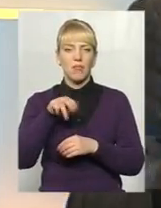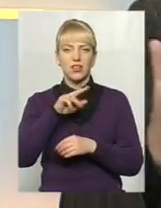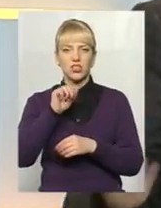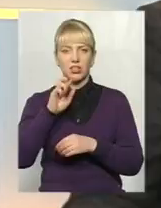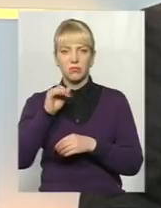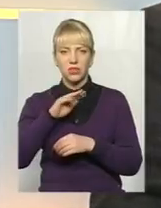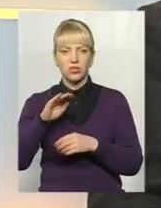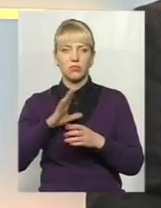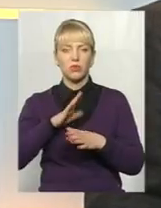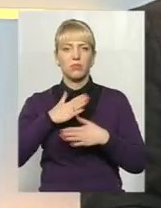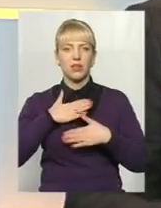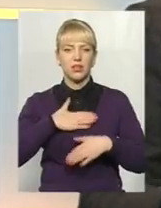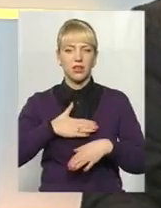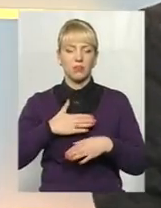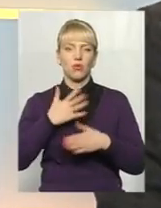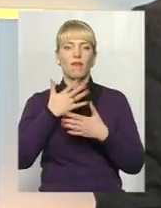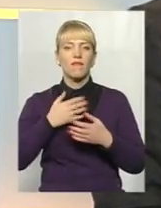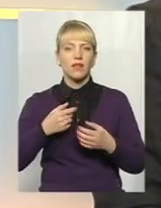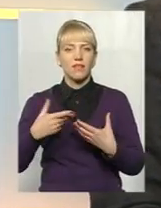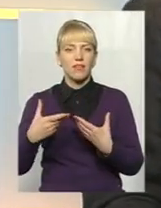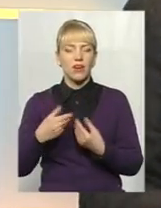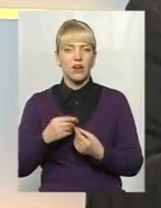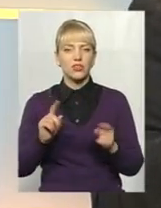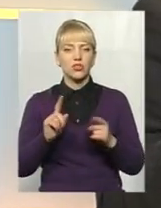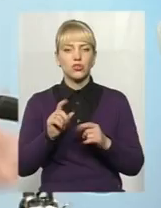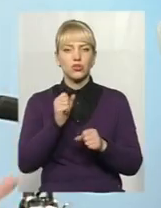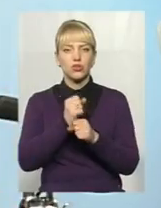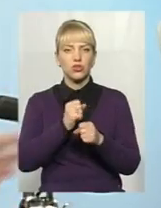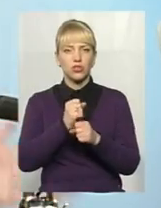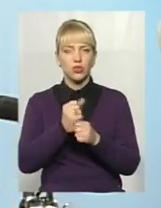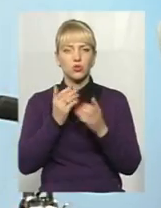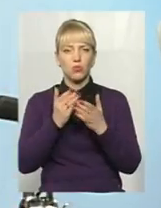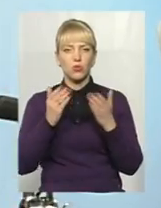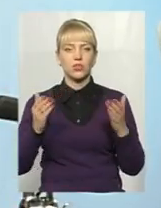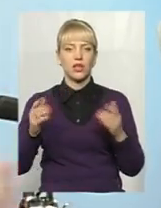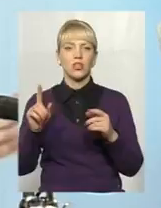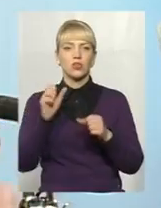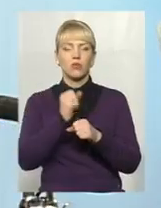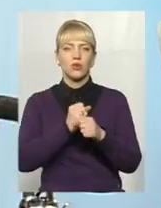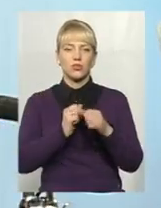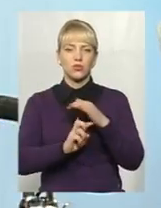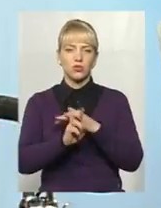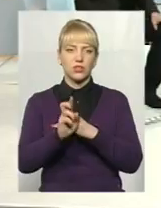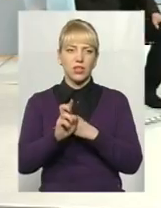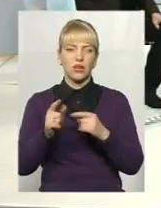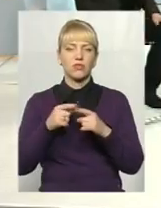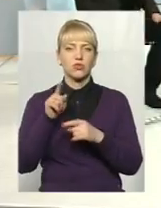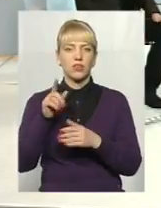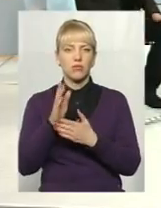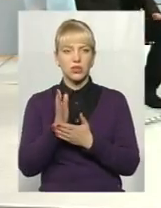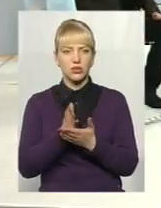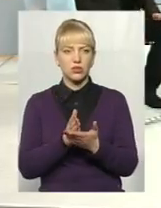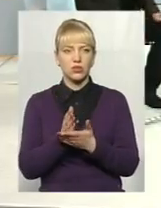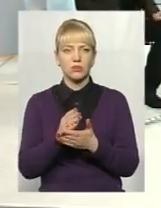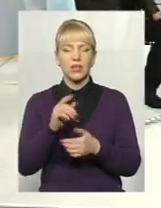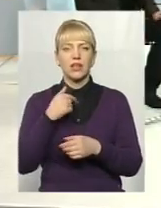що діють музеї, що проводяться реставрації, що працює церква, відкриті двері церкви і там відбуваються служби. І